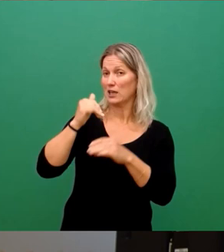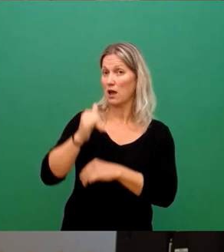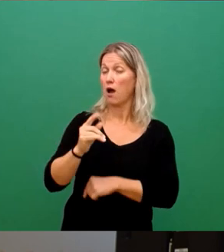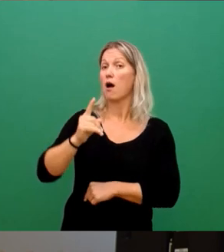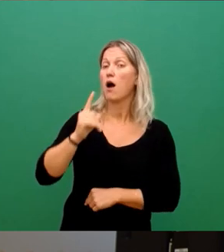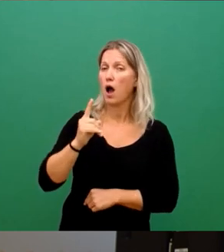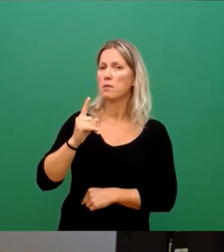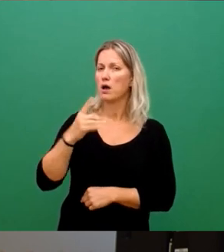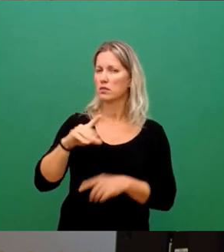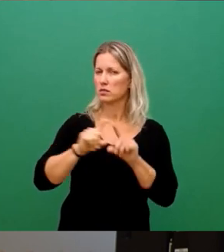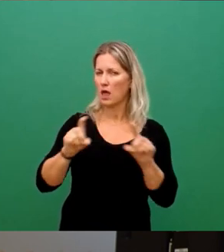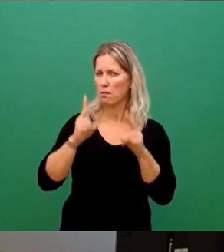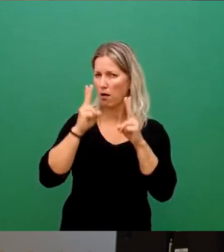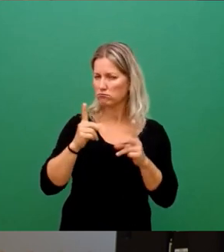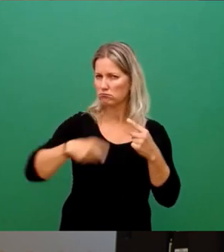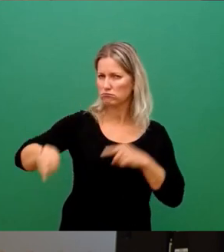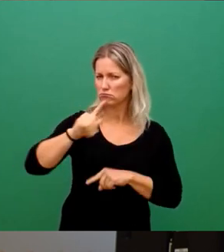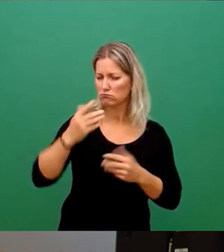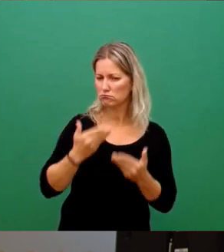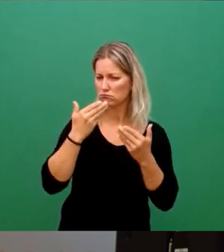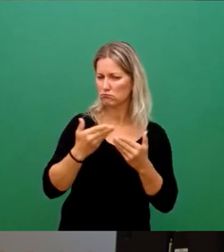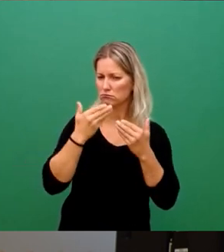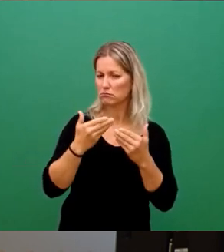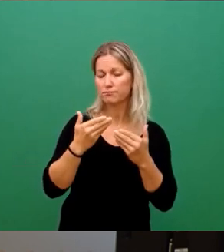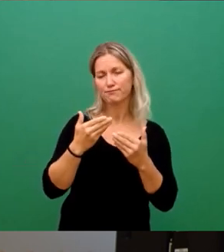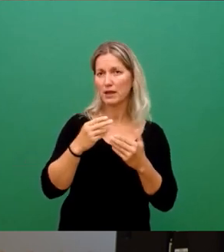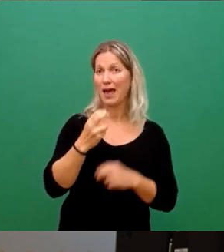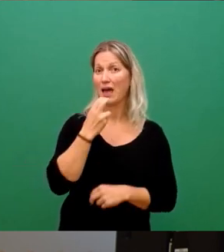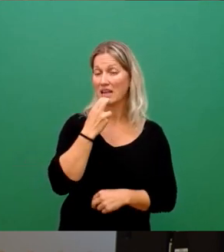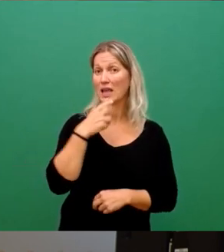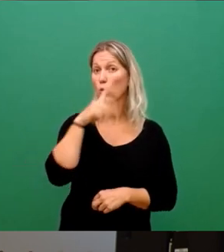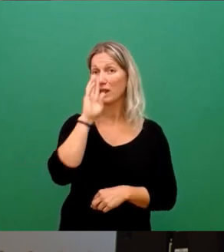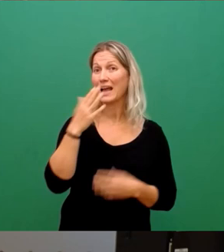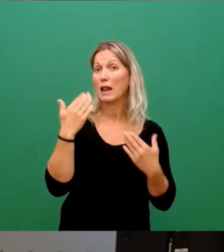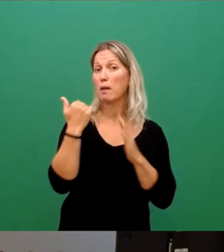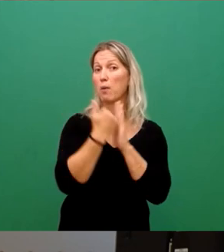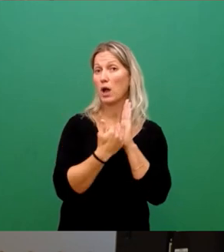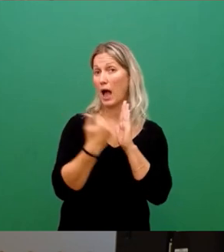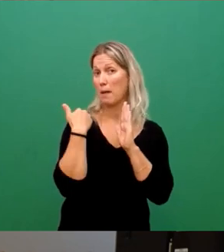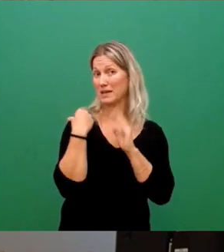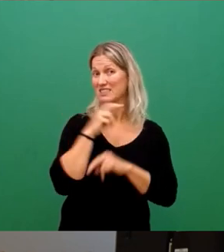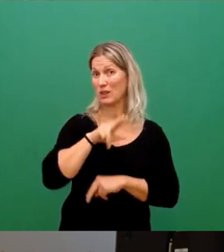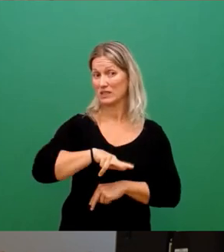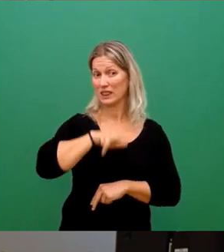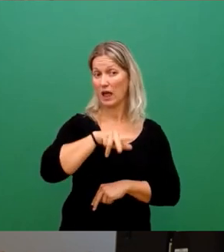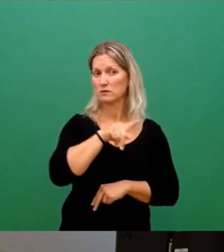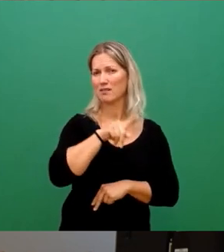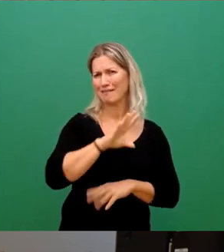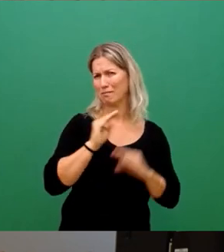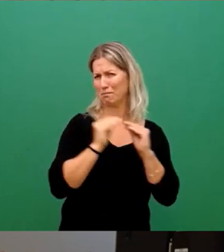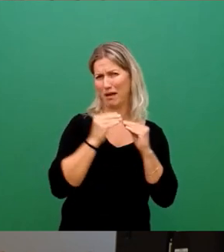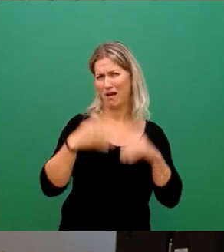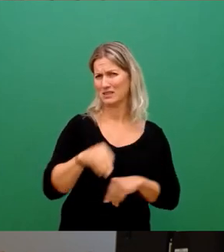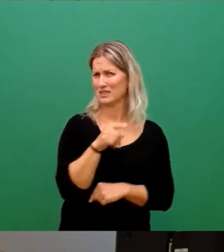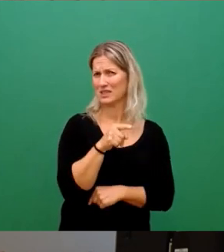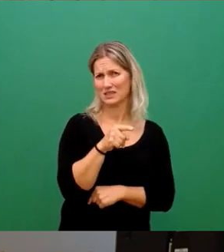ernsthaft beschäftigen, dass das sogenannte Energie- und Klimaprogramm von 2013 vollkommen ungeeignet ist und, sage ich mal,